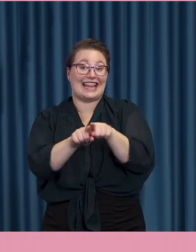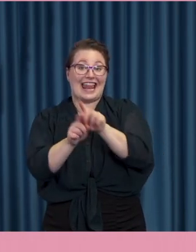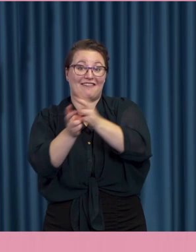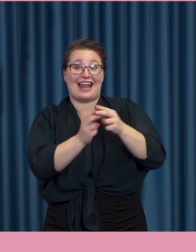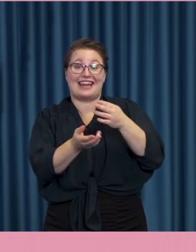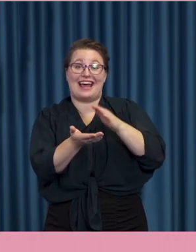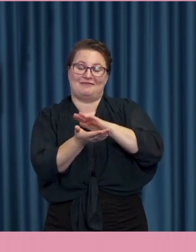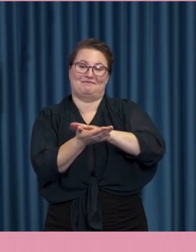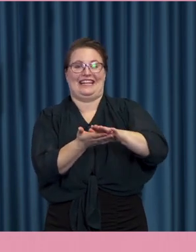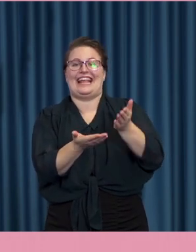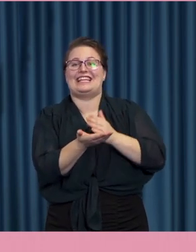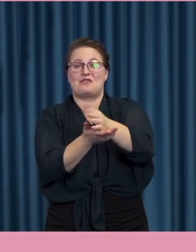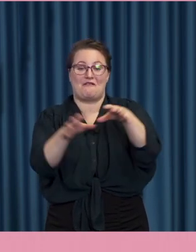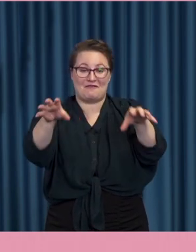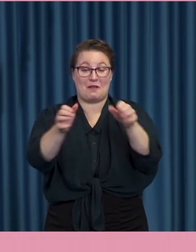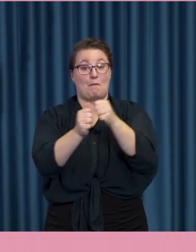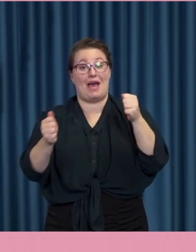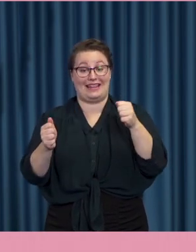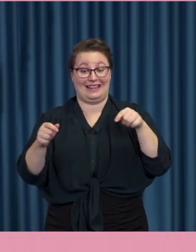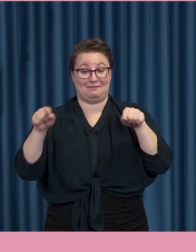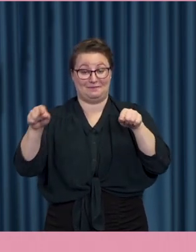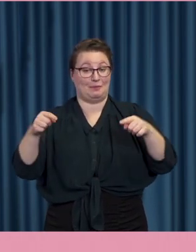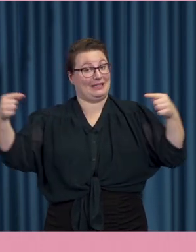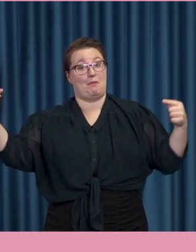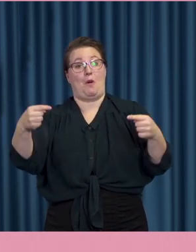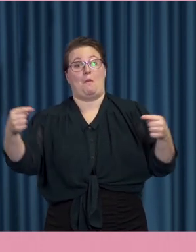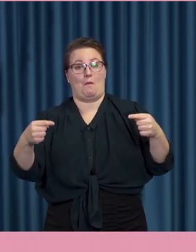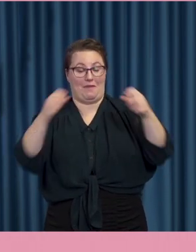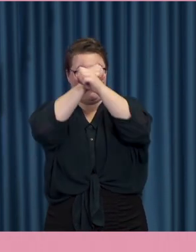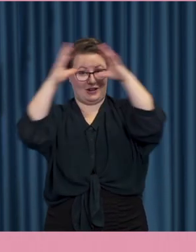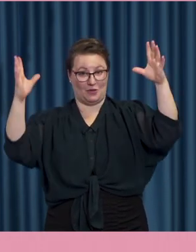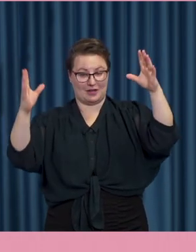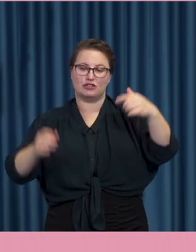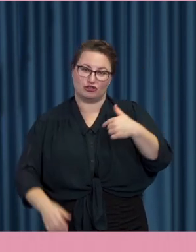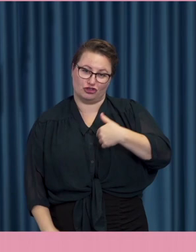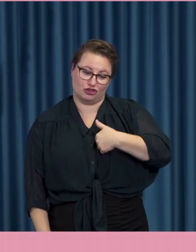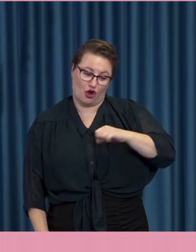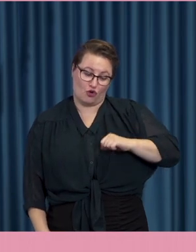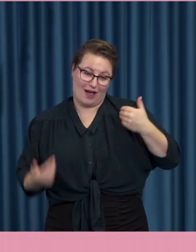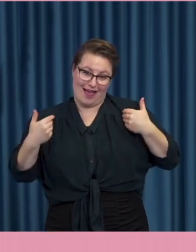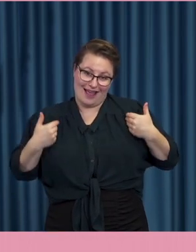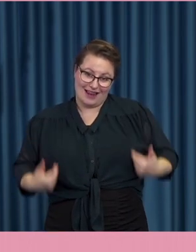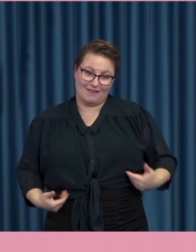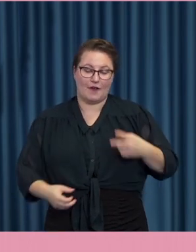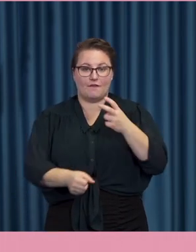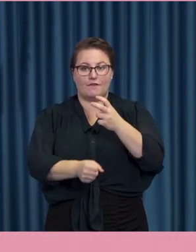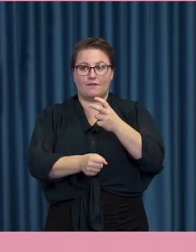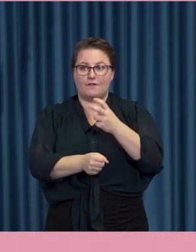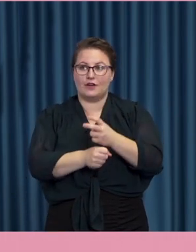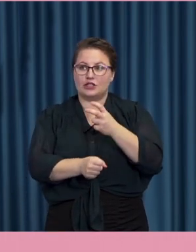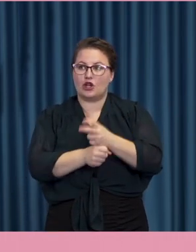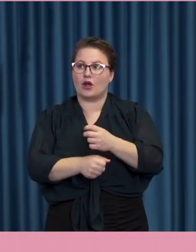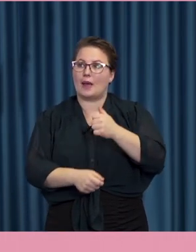visioner. Själv håller jag mest nog på att försöka bevara de traditionella